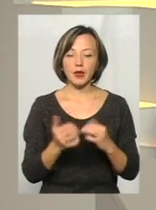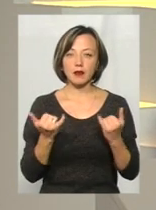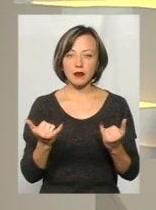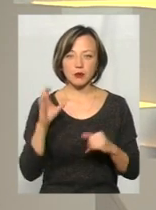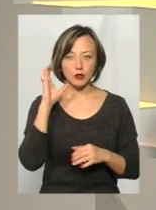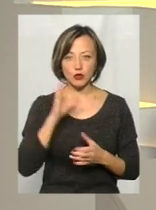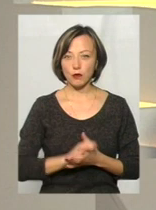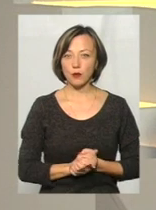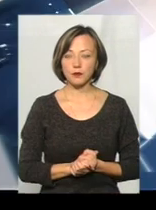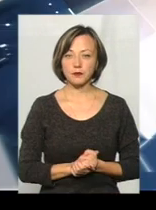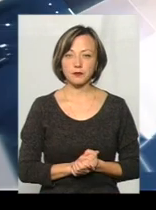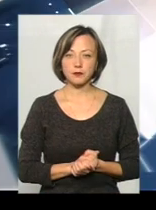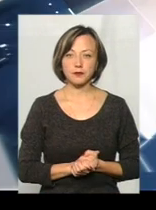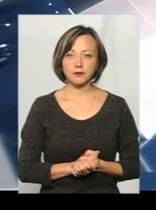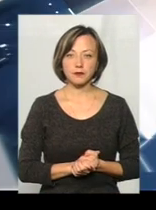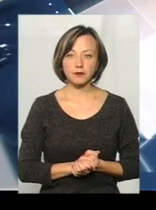ми їх почуємо.